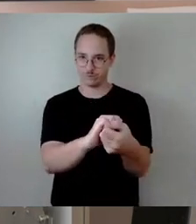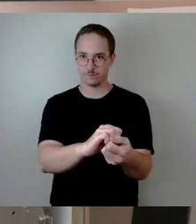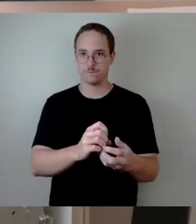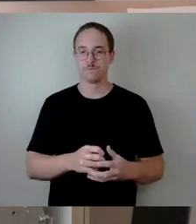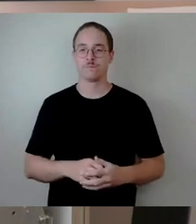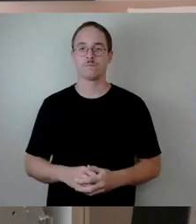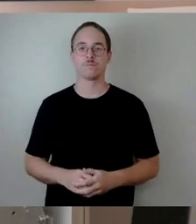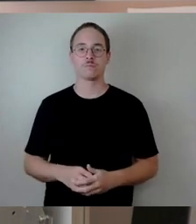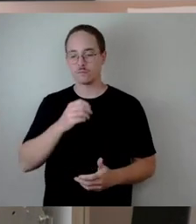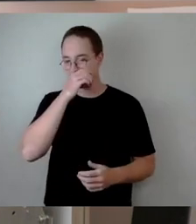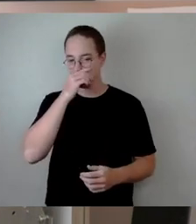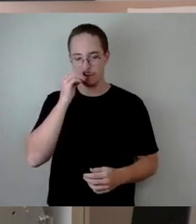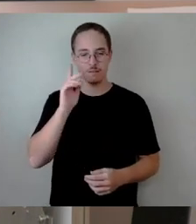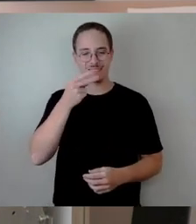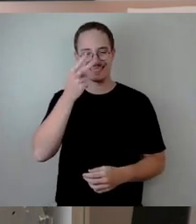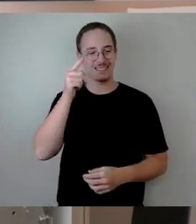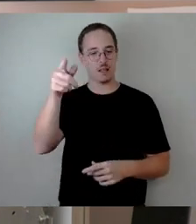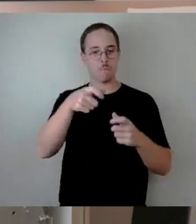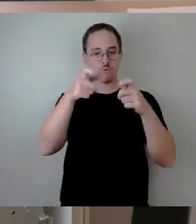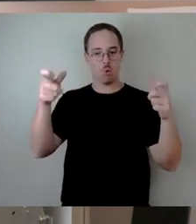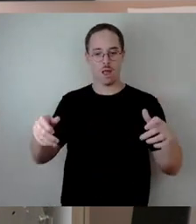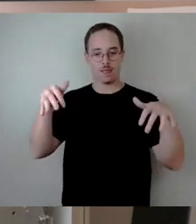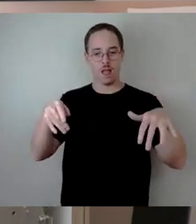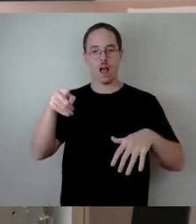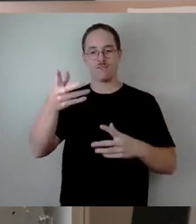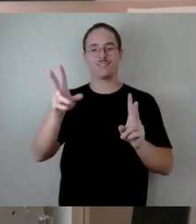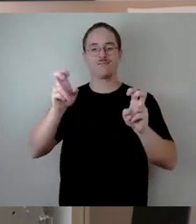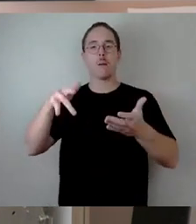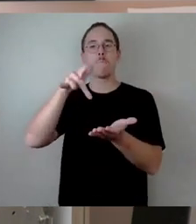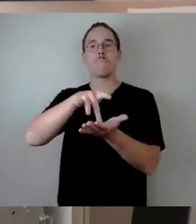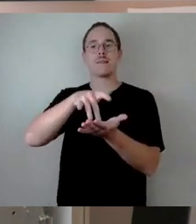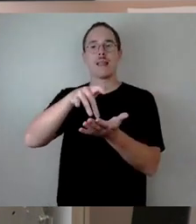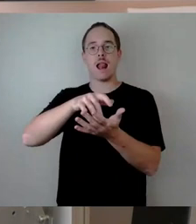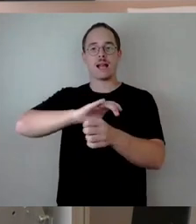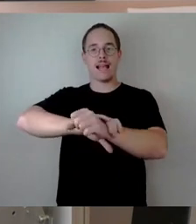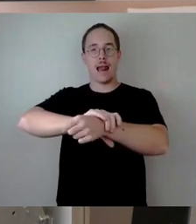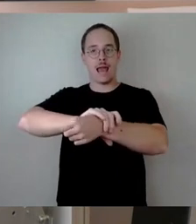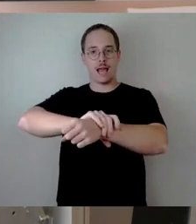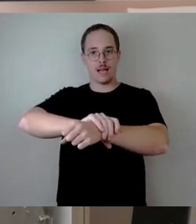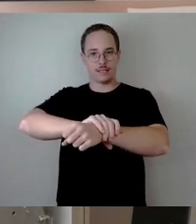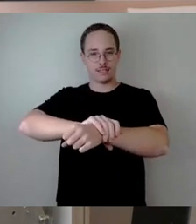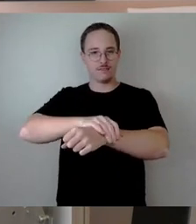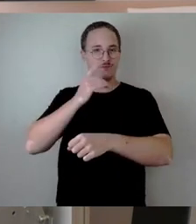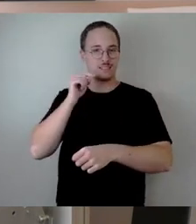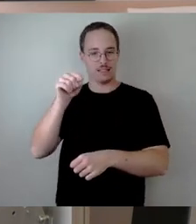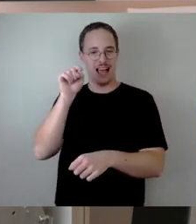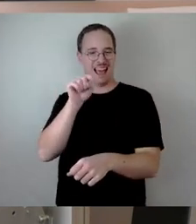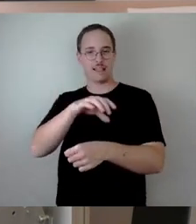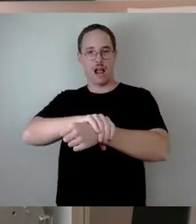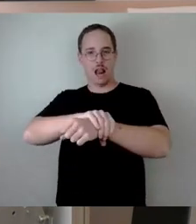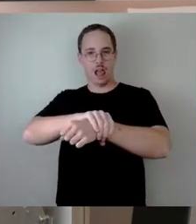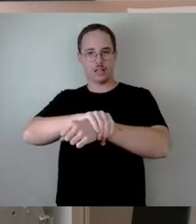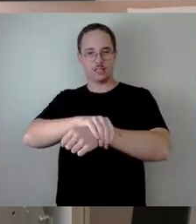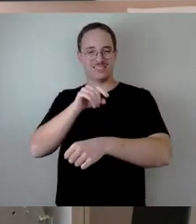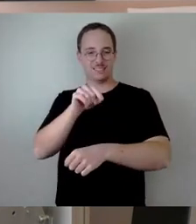wie man das draußen sieht. Es ist ja so ein Gerberträger, der mit zwei Gelenken noch gesichert ist, dass ein Gelenk einen frischen Riss hat und